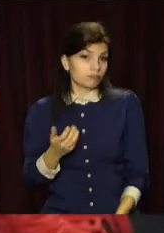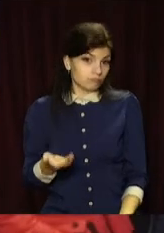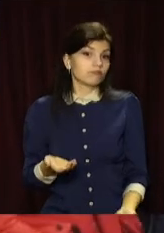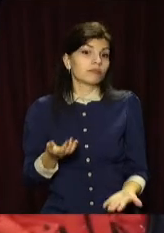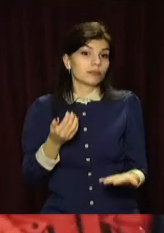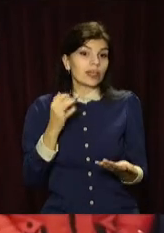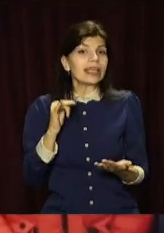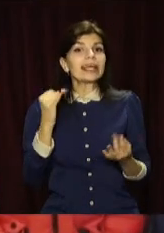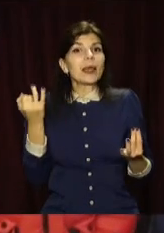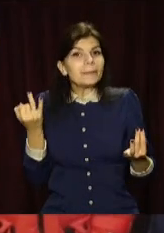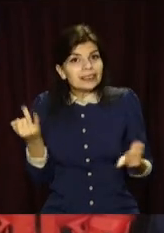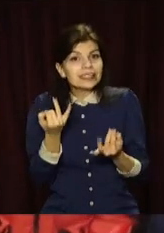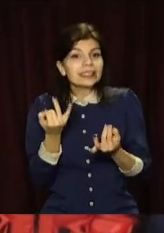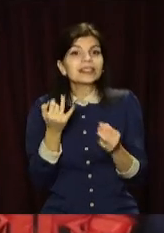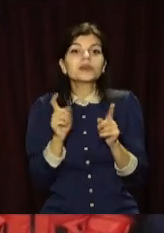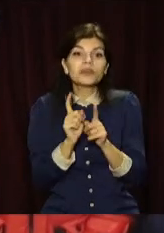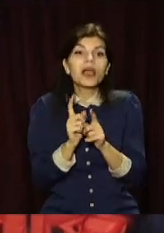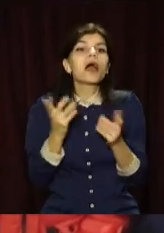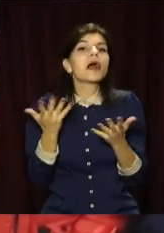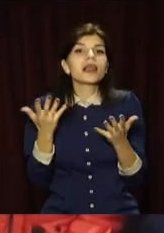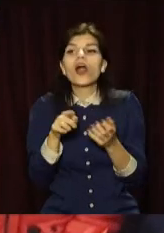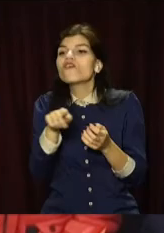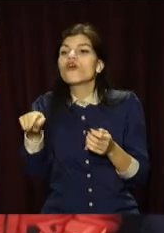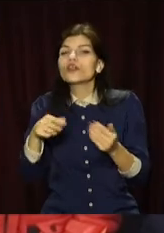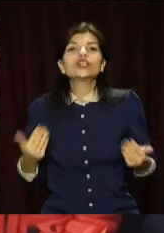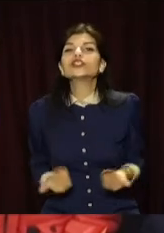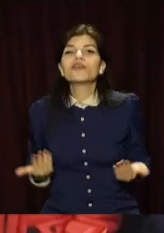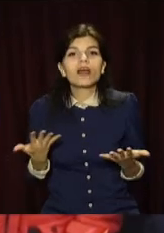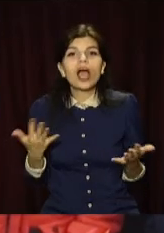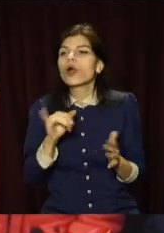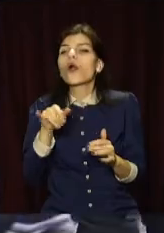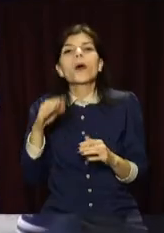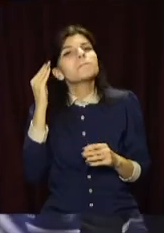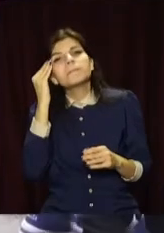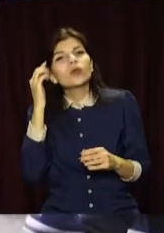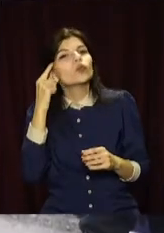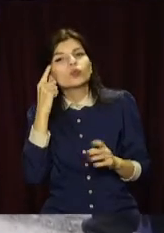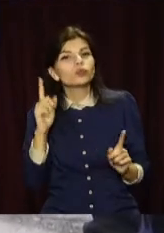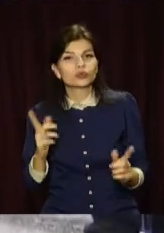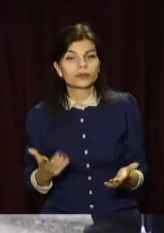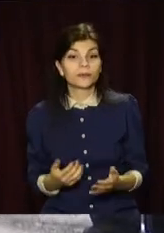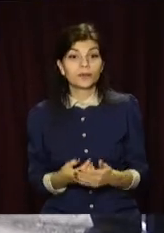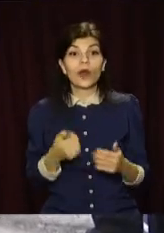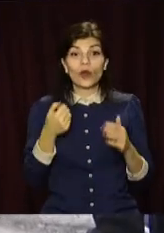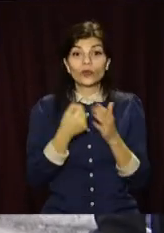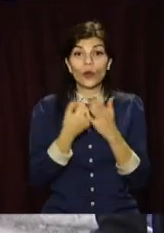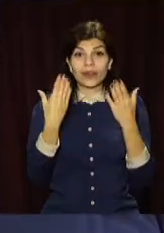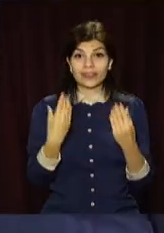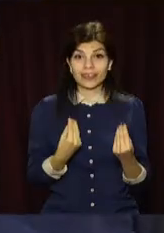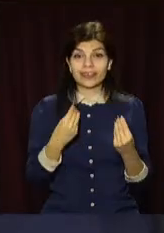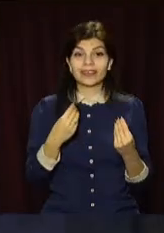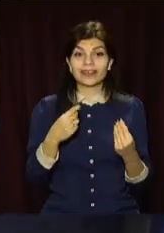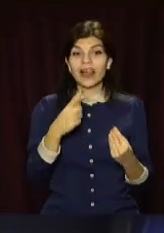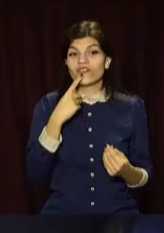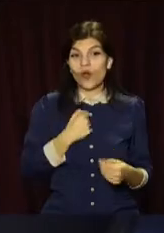поцікавитись, все ж таки, яким життям вони живуть, яка у них думка. Вже традиційно до Дня Збройних сил України